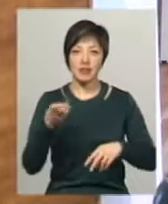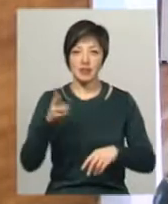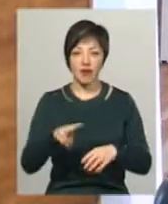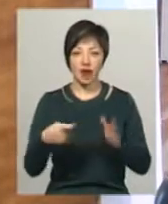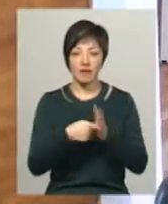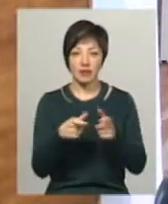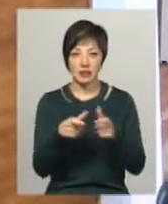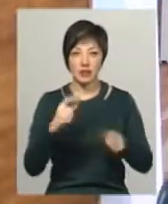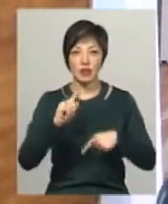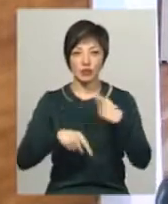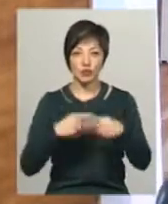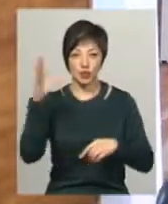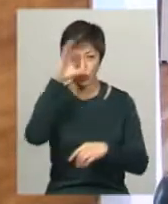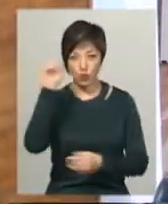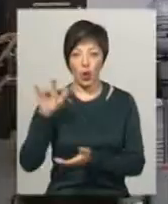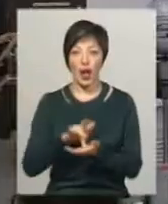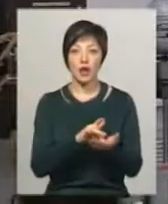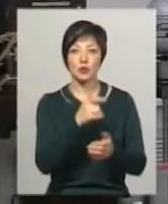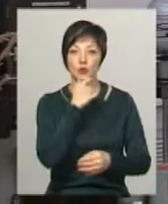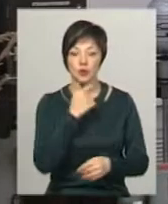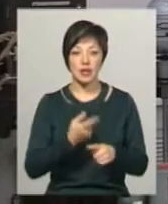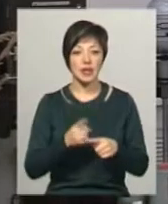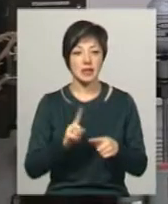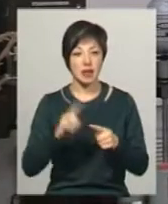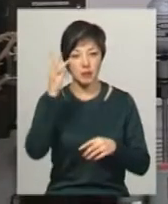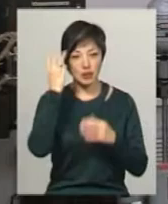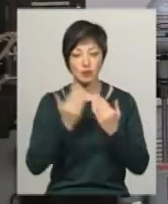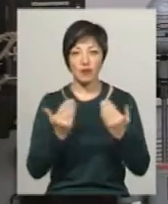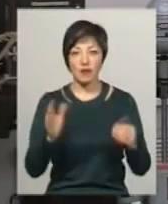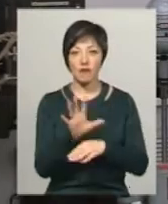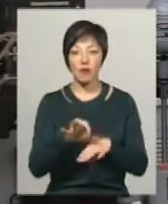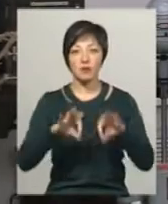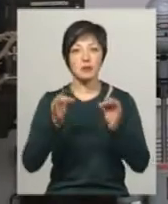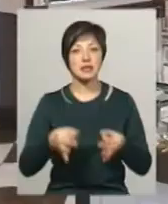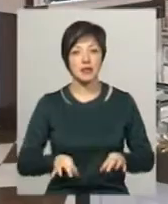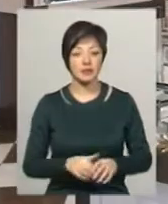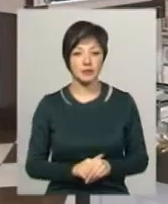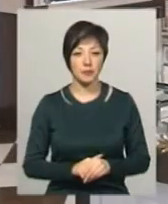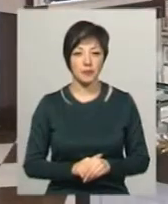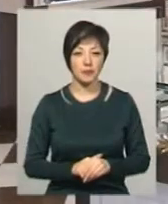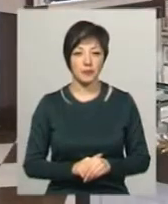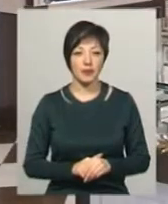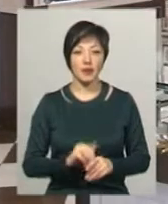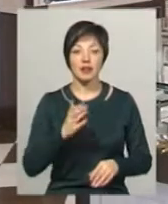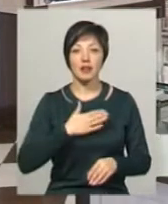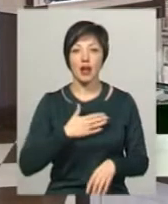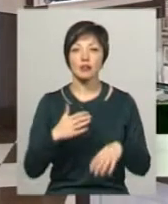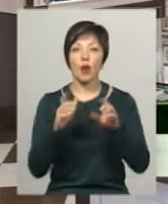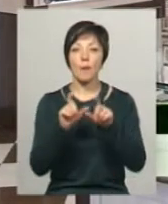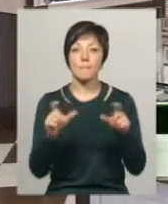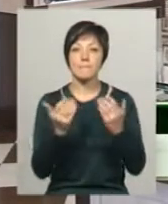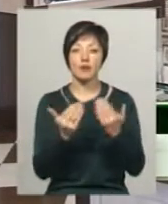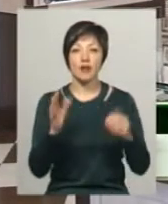квиточки на наступну нічну екскурсію. А це Хмельницький музей-студія фотомистецтва. Хмельницький музей-студія фотомистецтва